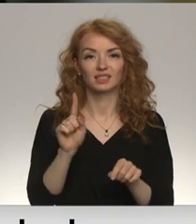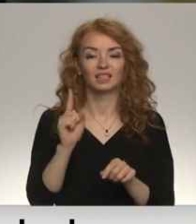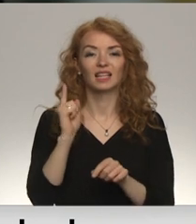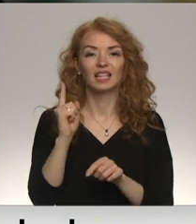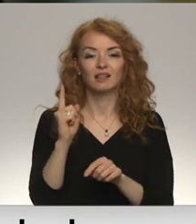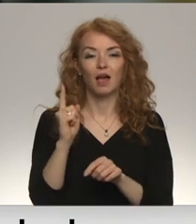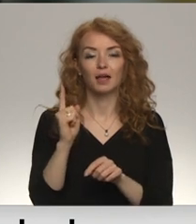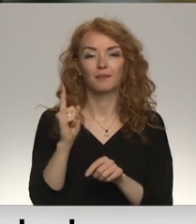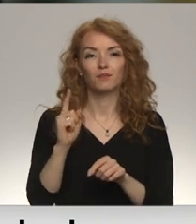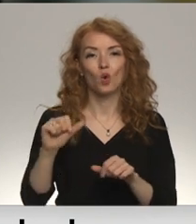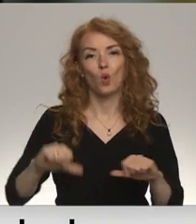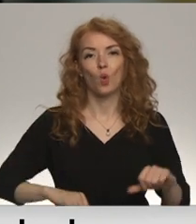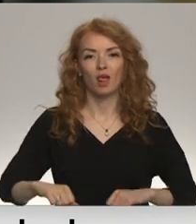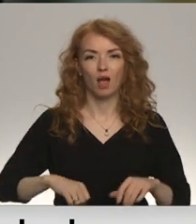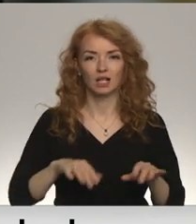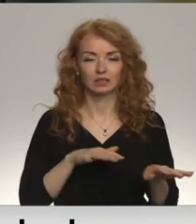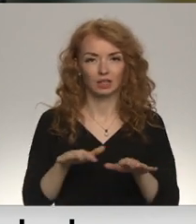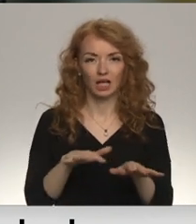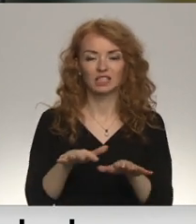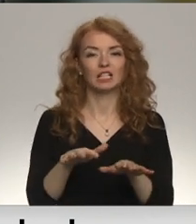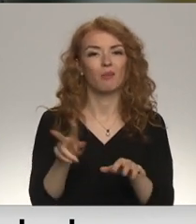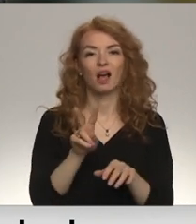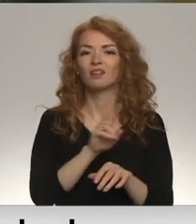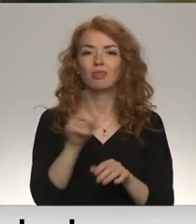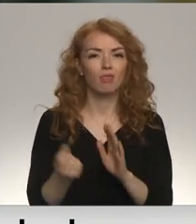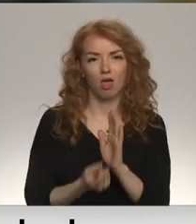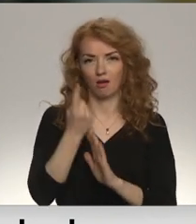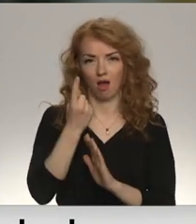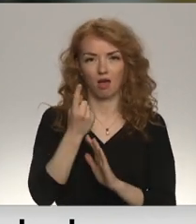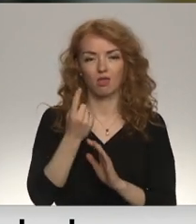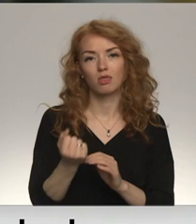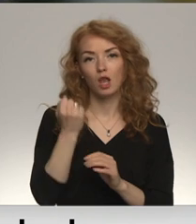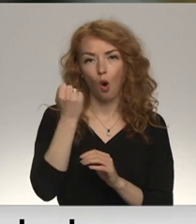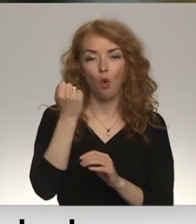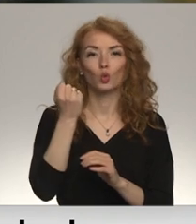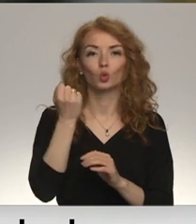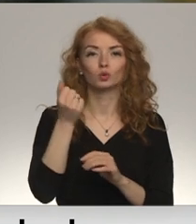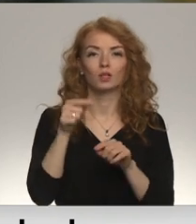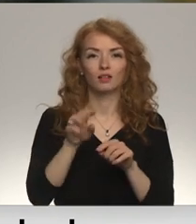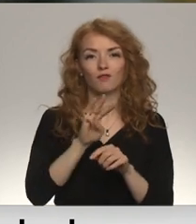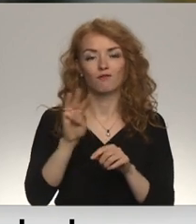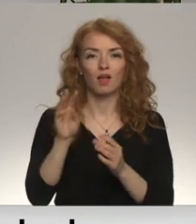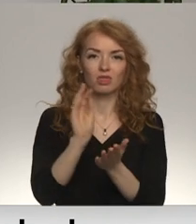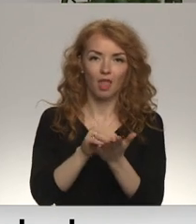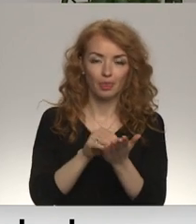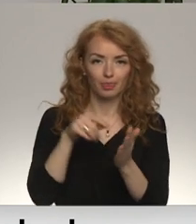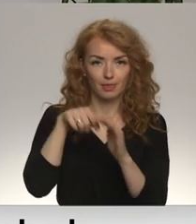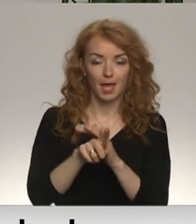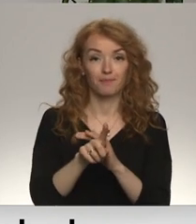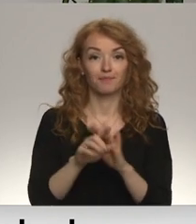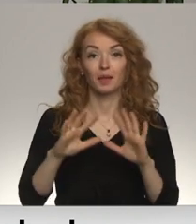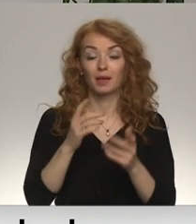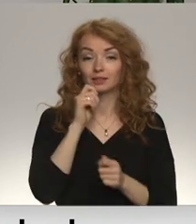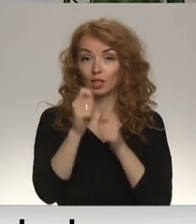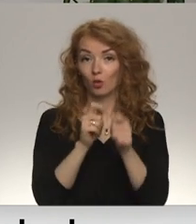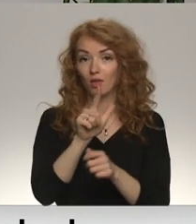tāds huligānisms, kas nerada draudus vietnes integritātei vai datiem. Savukārt